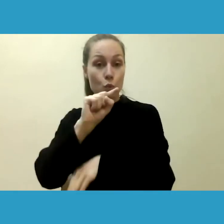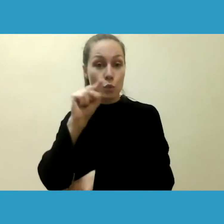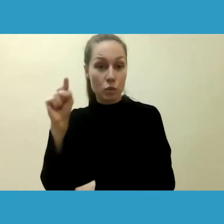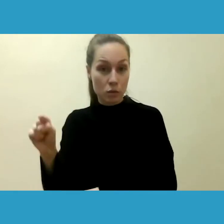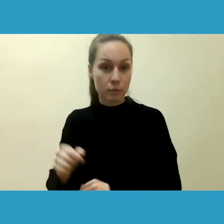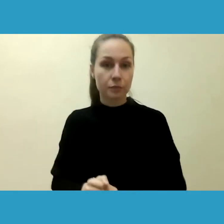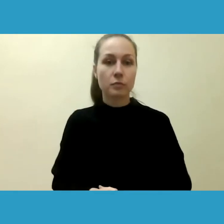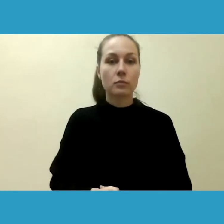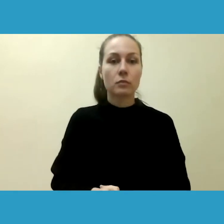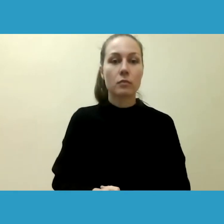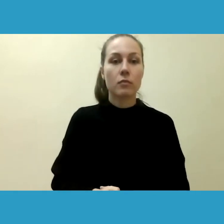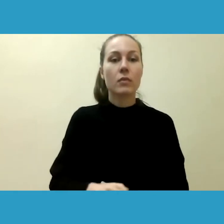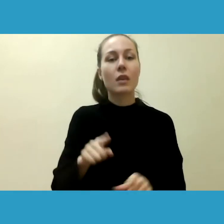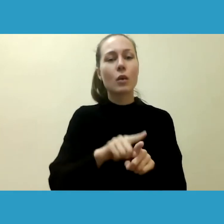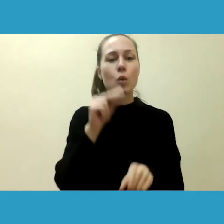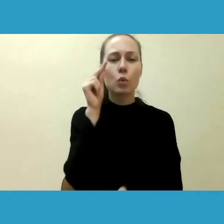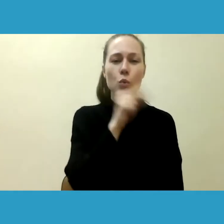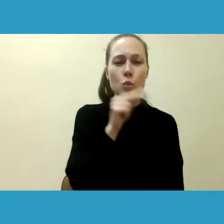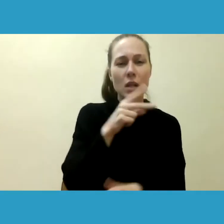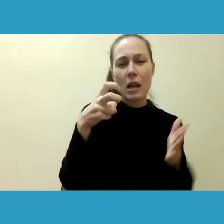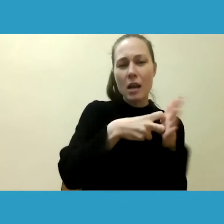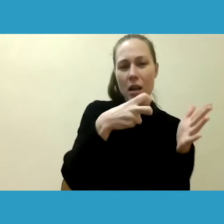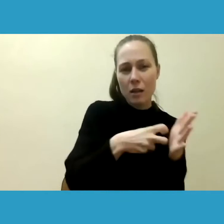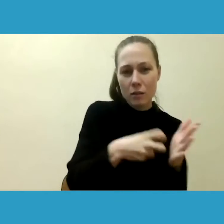Lietuvos visuomenė